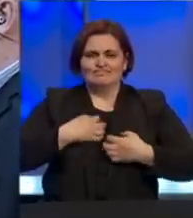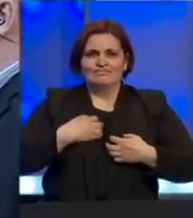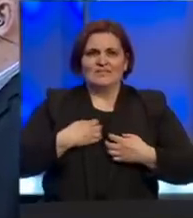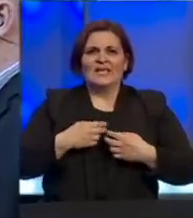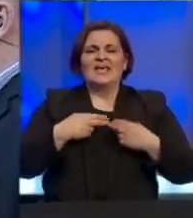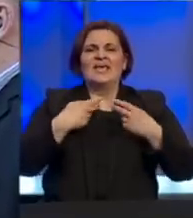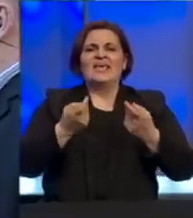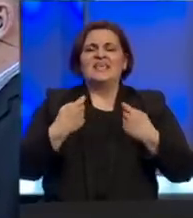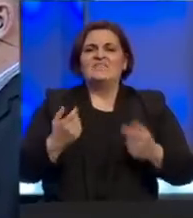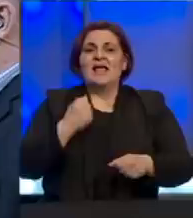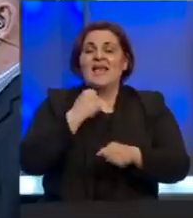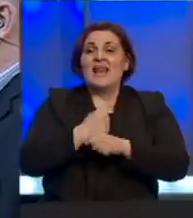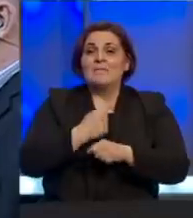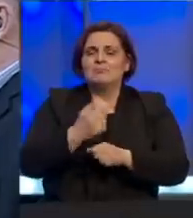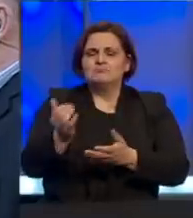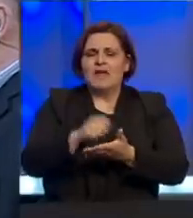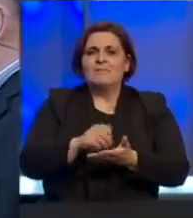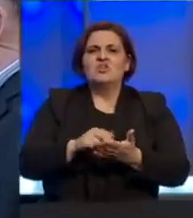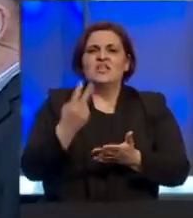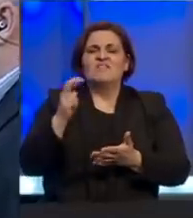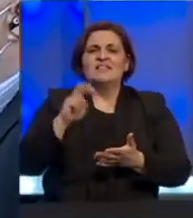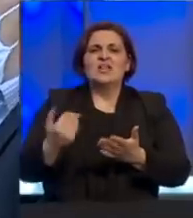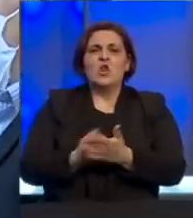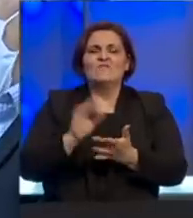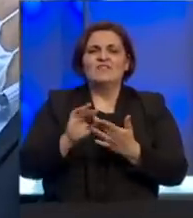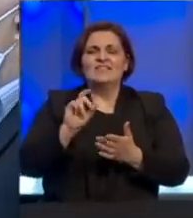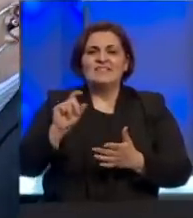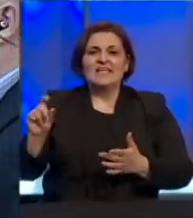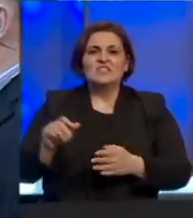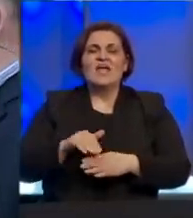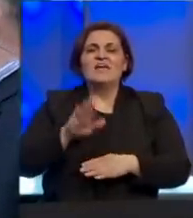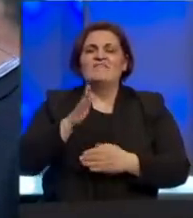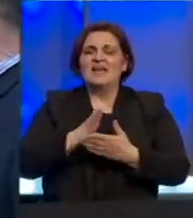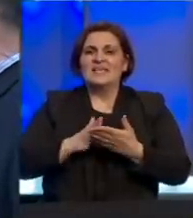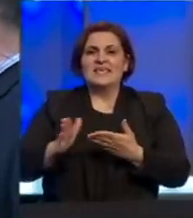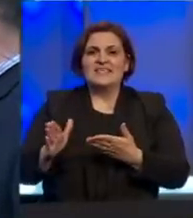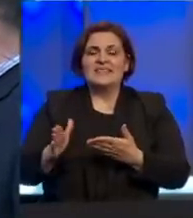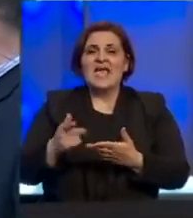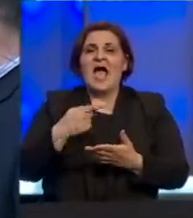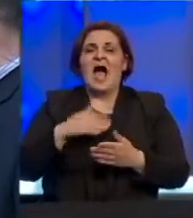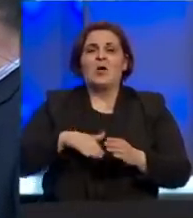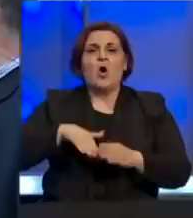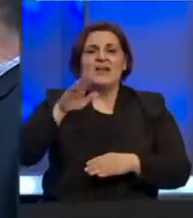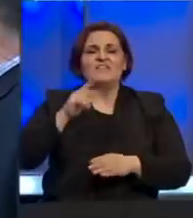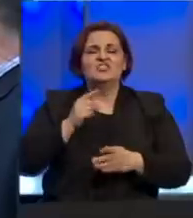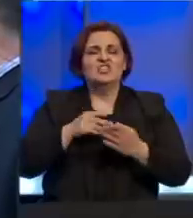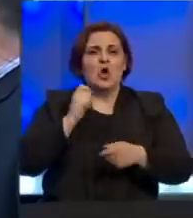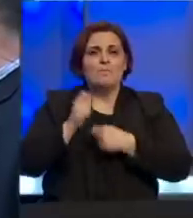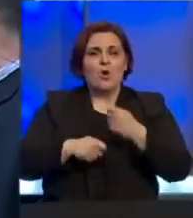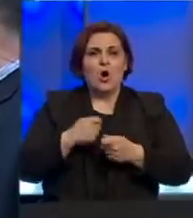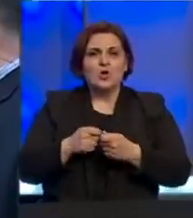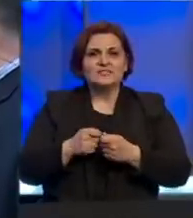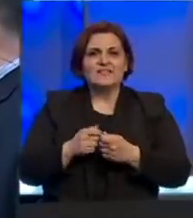Nabavljeno je 20.000 novih testova i svakako veliki dio, ako ne najveći dio ovog posla, će